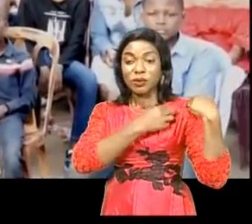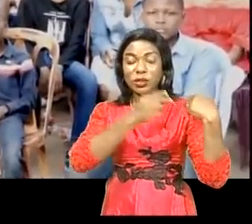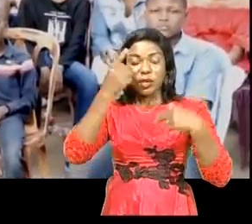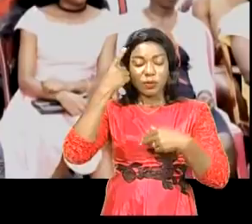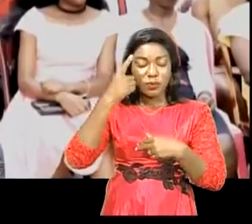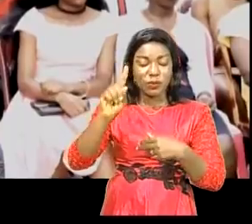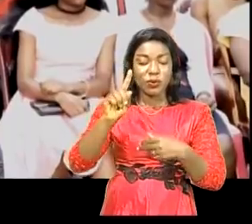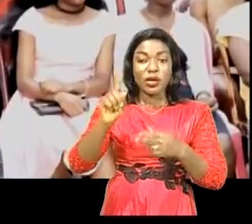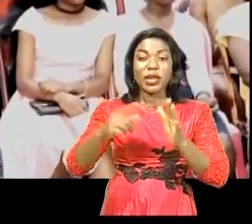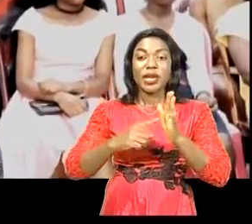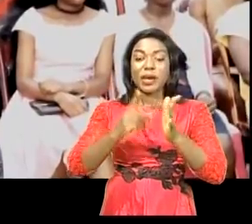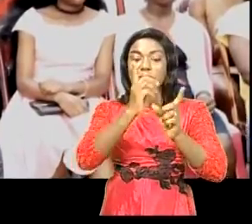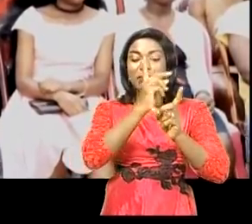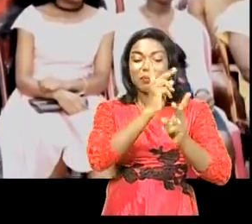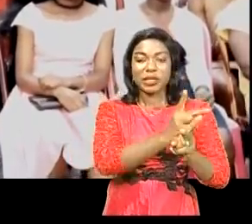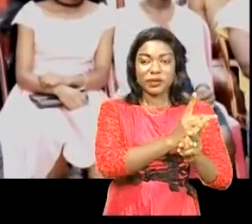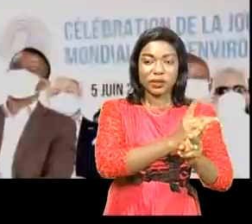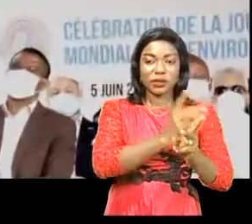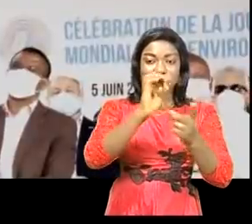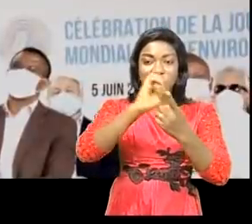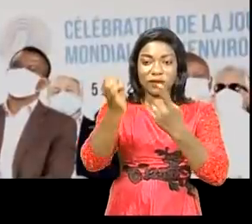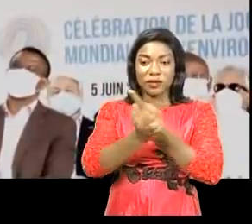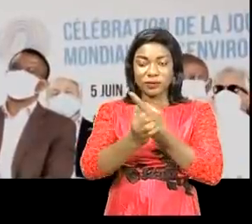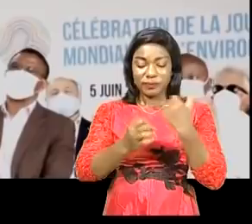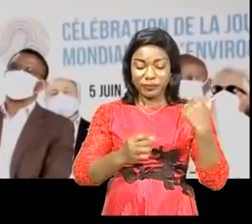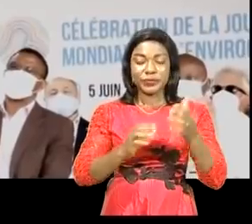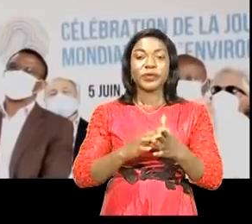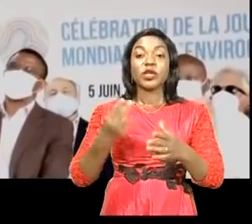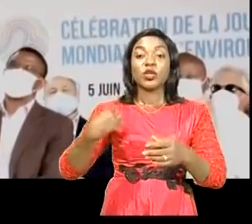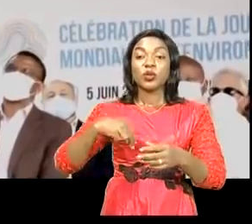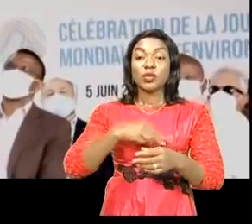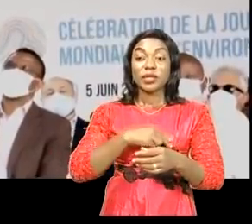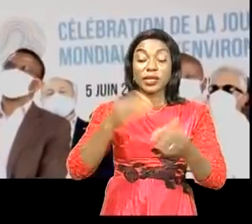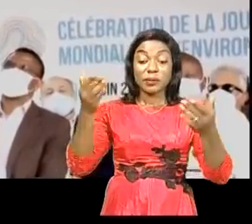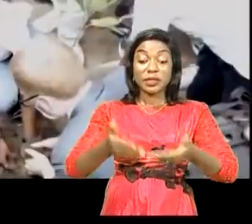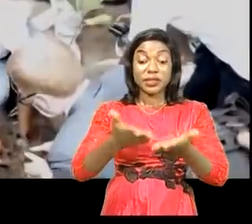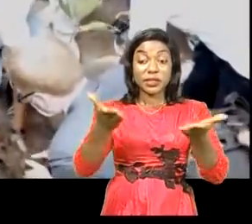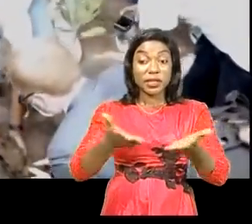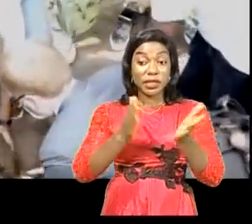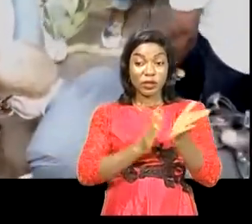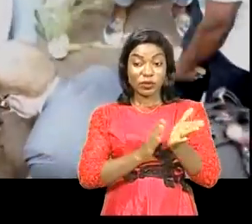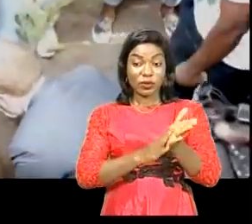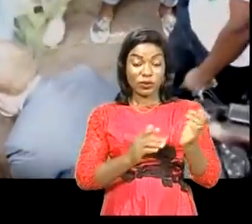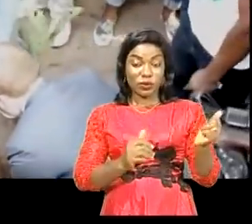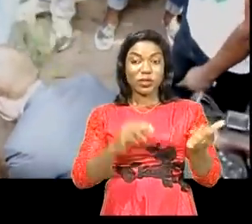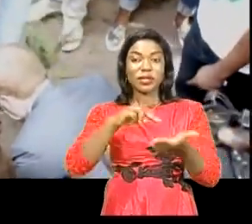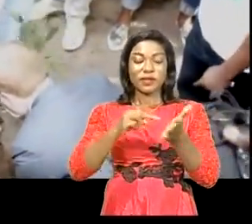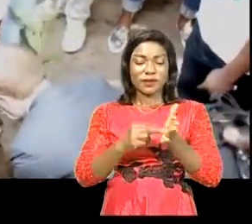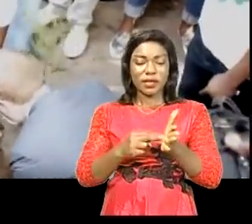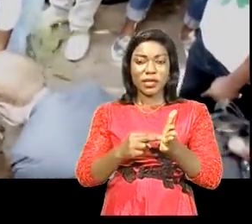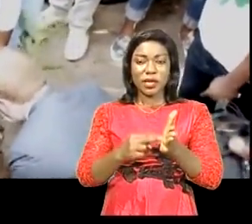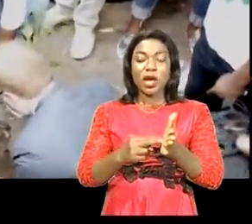concerne la préservation de l'environnement. Notre présence ici à Bobo Koli a une autre signification.